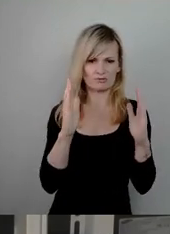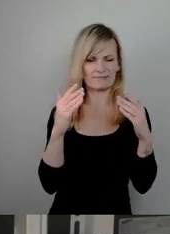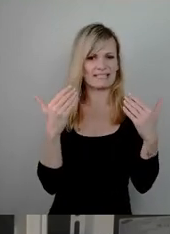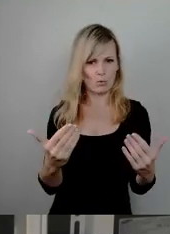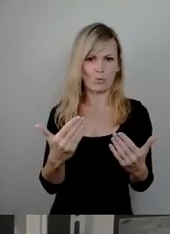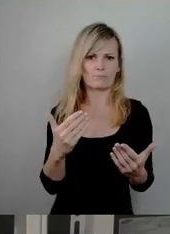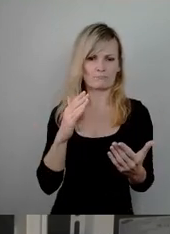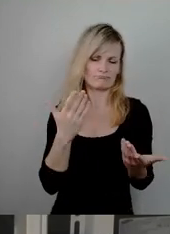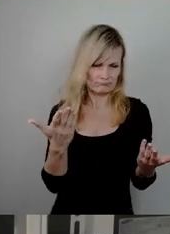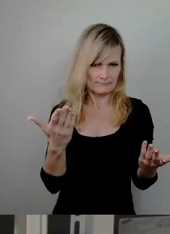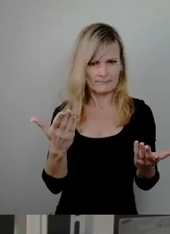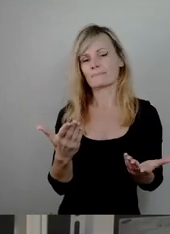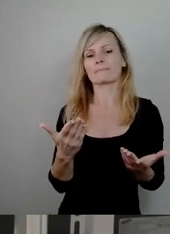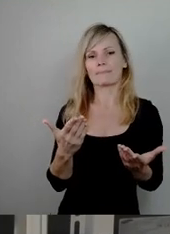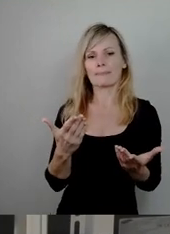das ist also der Dynamo-Fan.